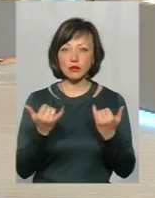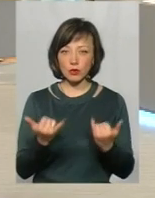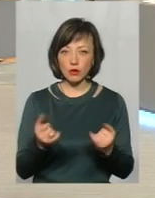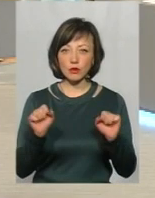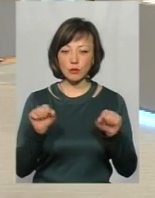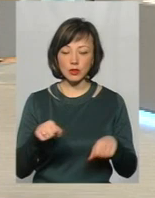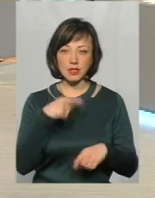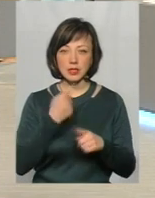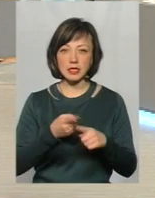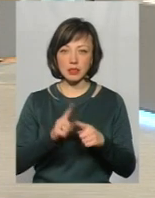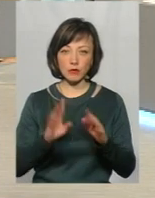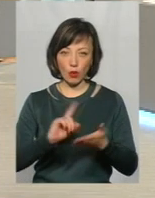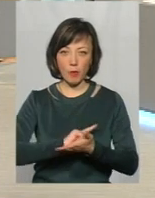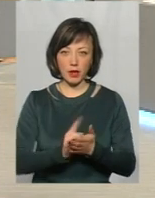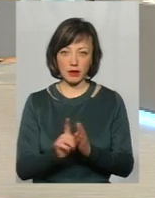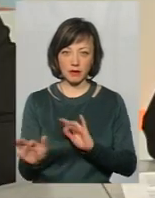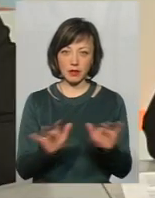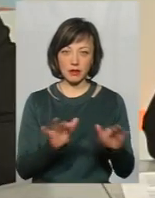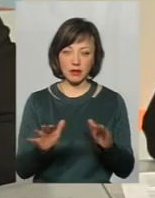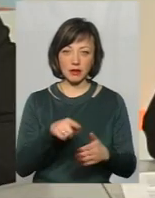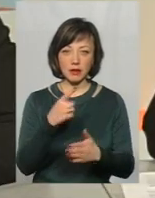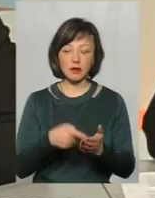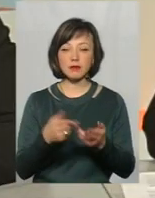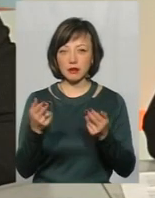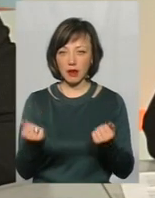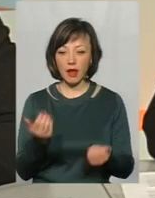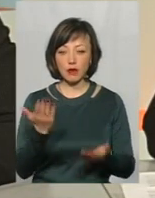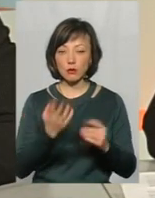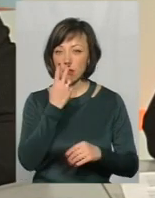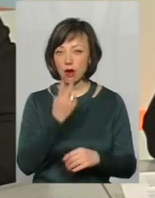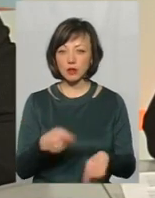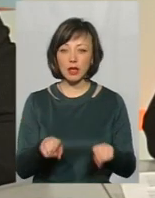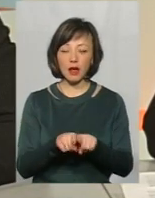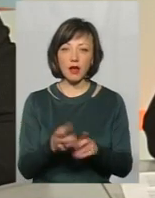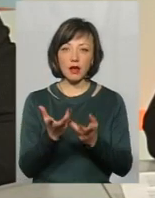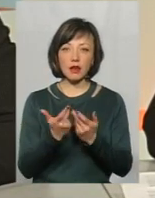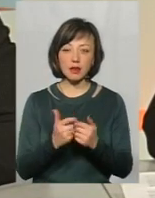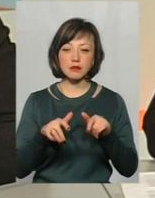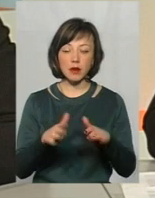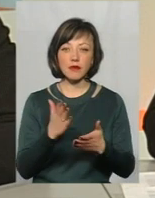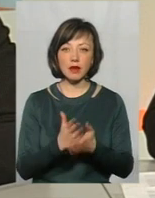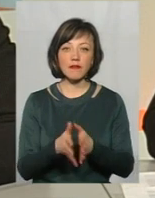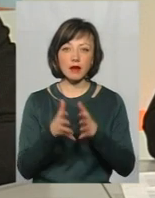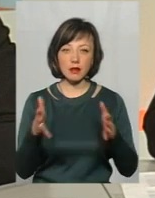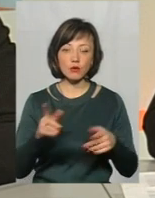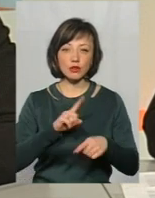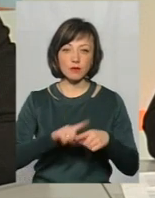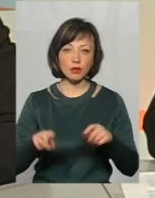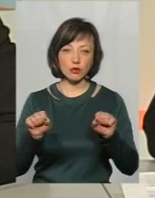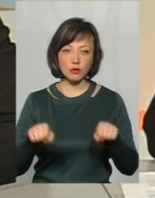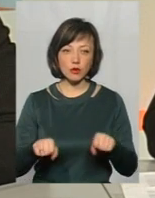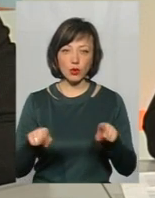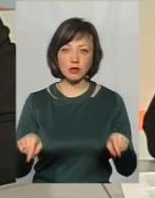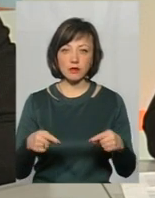прогнозувати, що це будуть оперативні дії, так? Так. Якщо ми будемо бачити, що така кількість справ є великою, ми швидко можемо